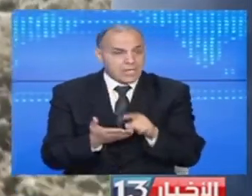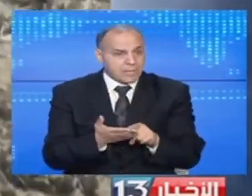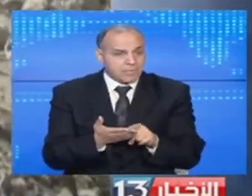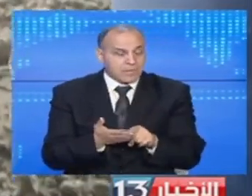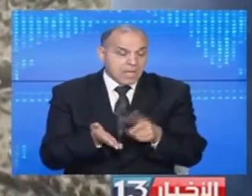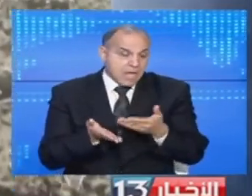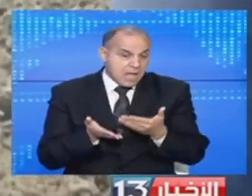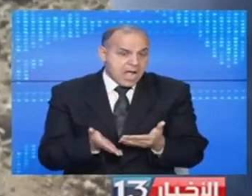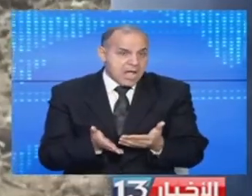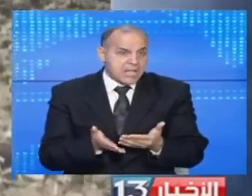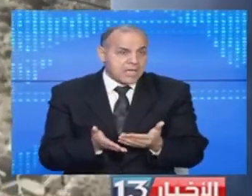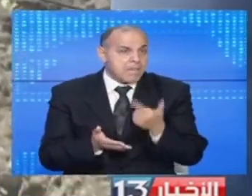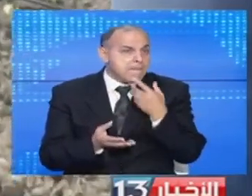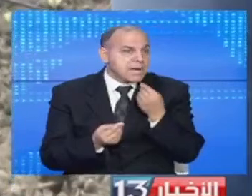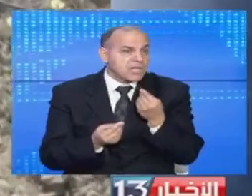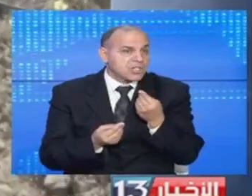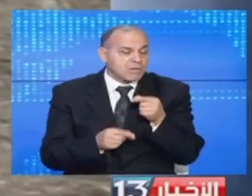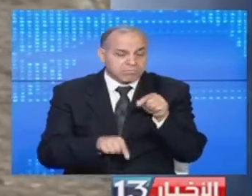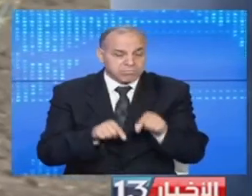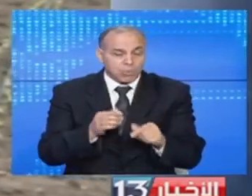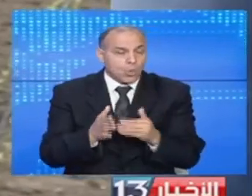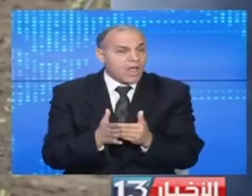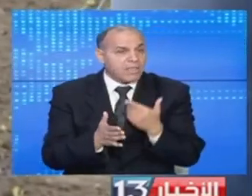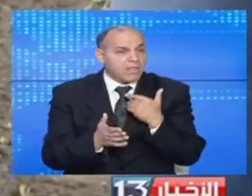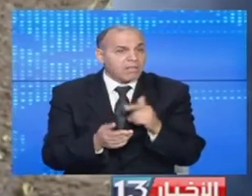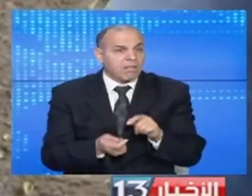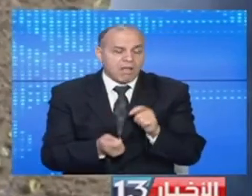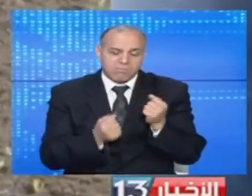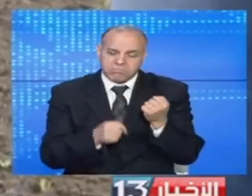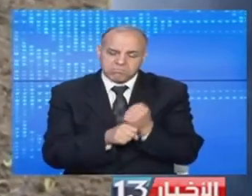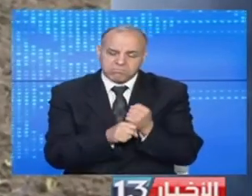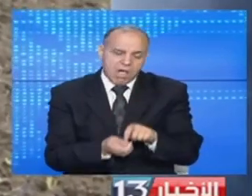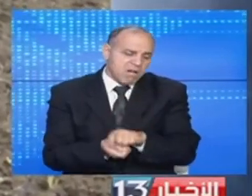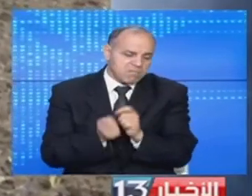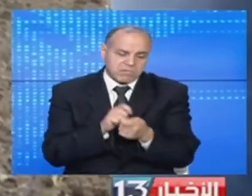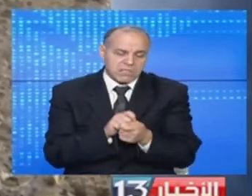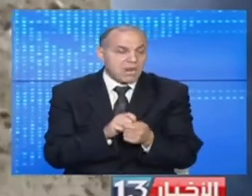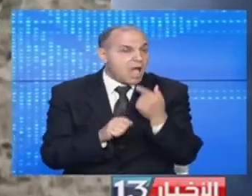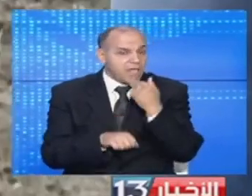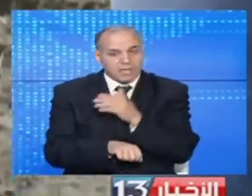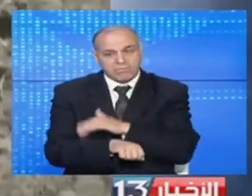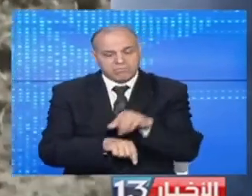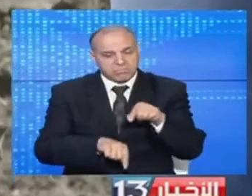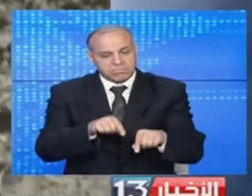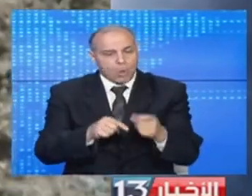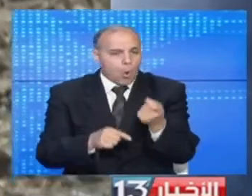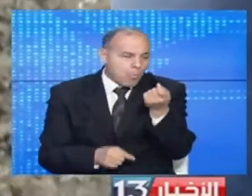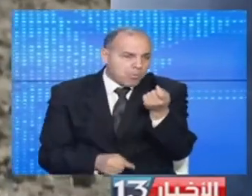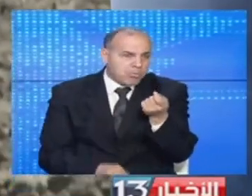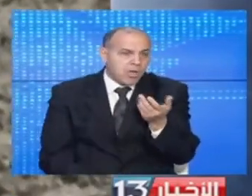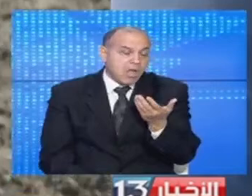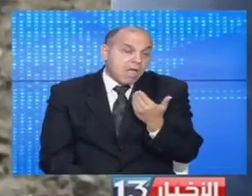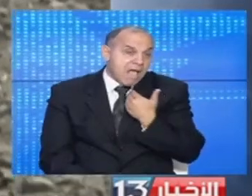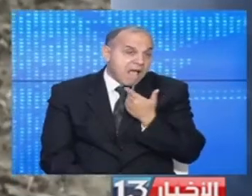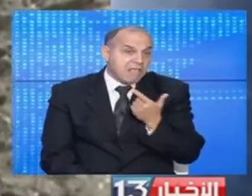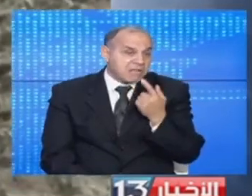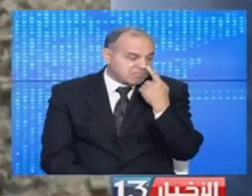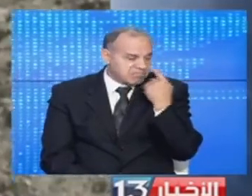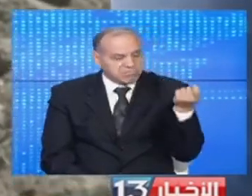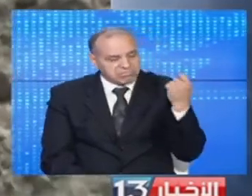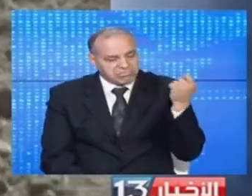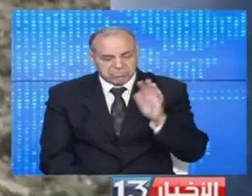الأمر الذي سيدفع عديد المزارعين إلى تغيير نشاطهم سيما العاملين في زراعة الحبوب التي باتت